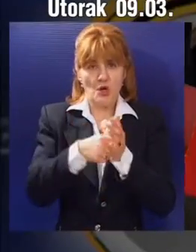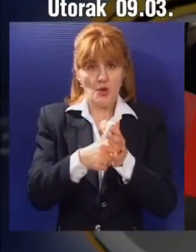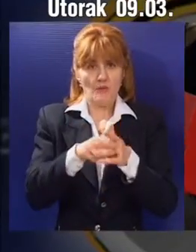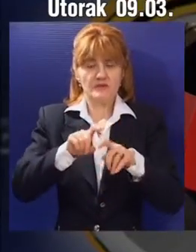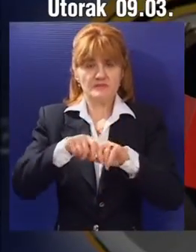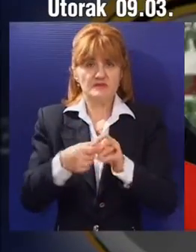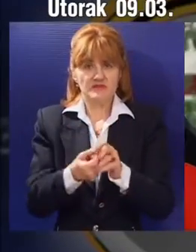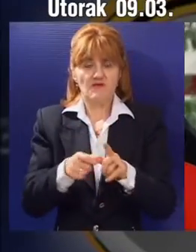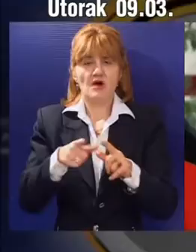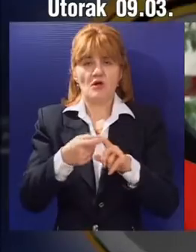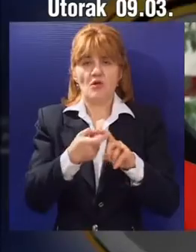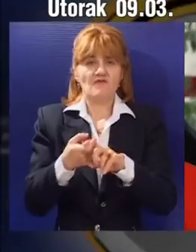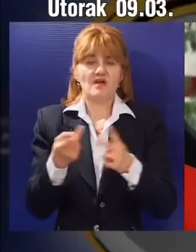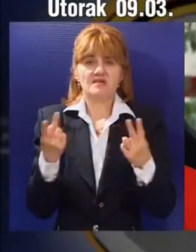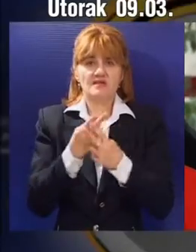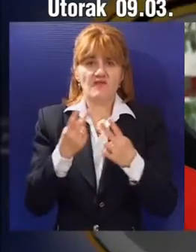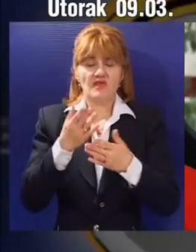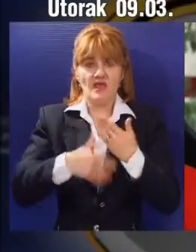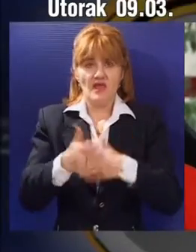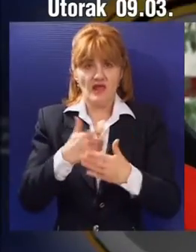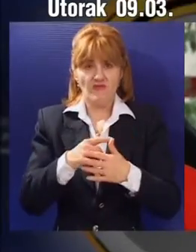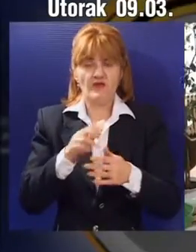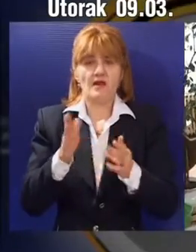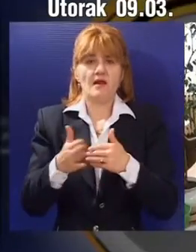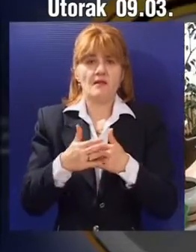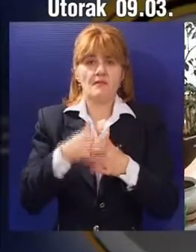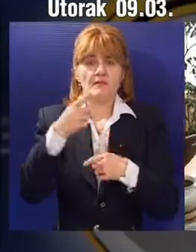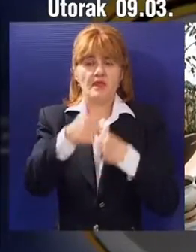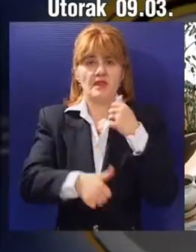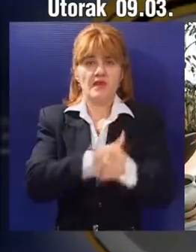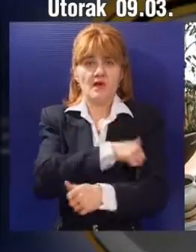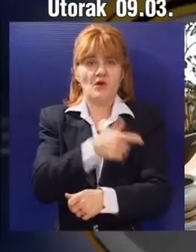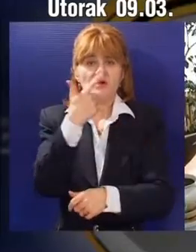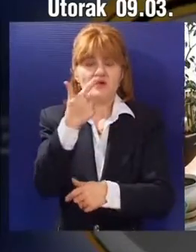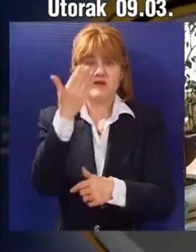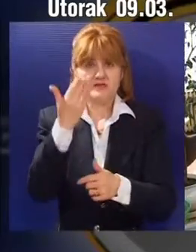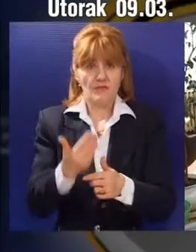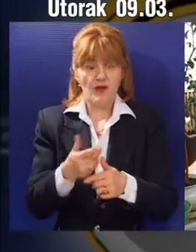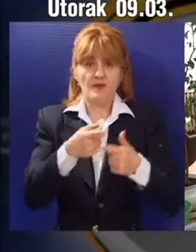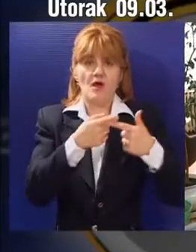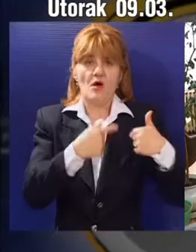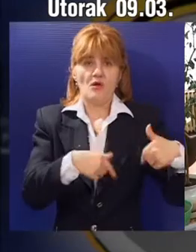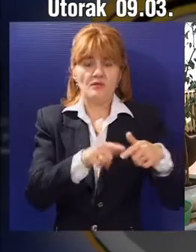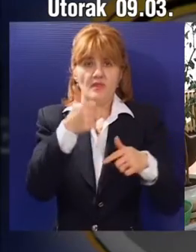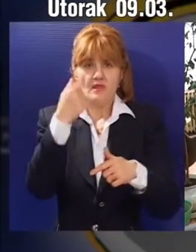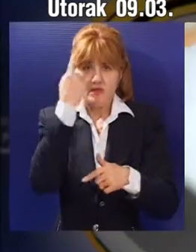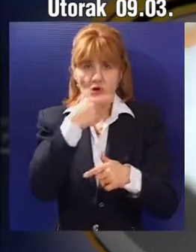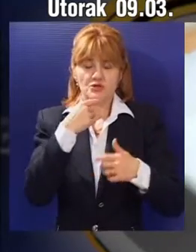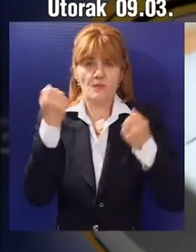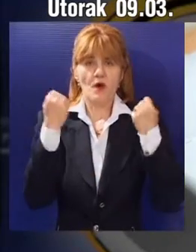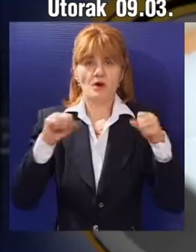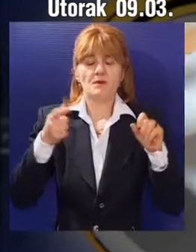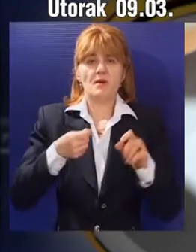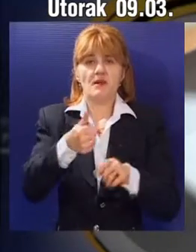preduzeća za profesionalnu rehabilitaciju u vrednosti od 20 prosječnih zarada u privredi godišnje, oslobađa se plaćenja za jednu osobu. Na